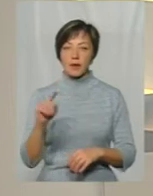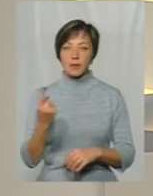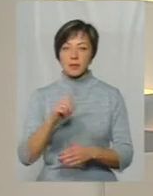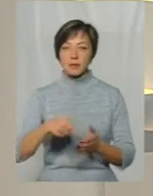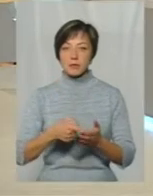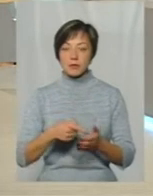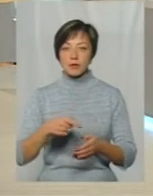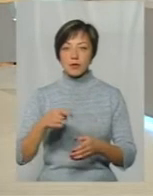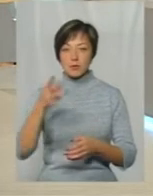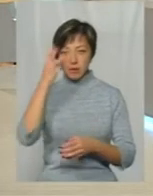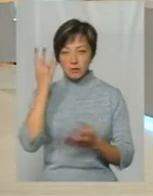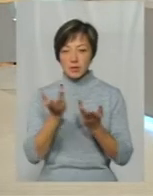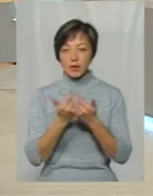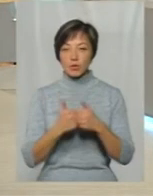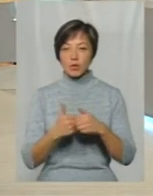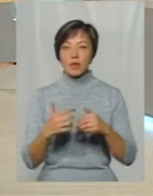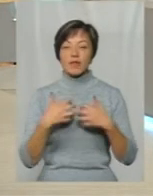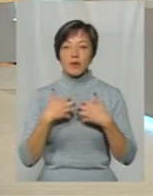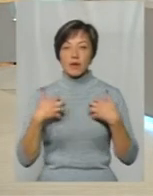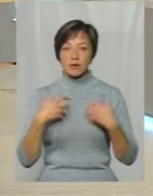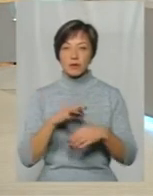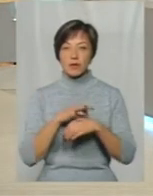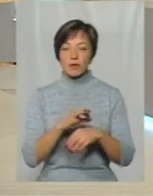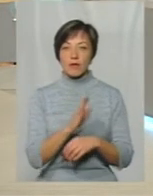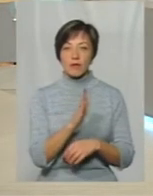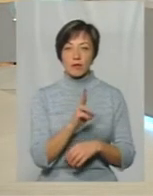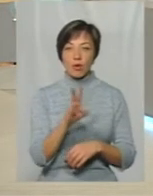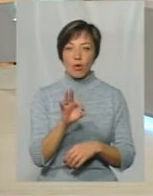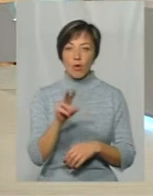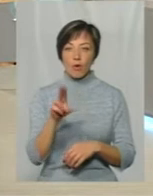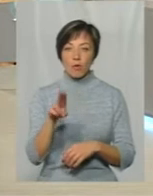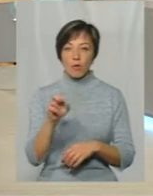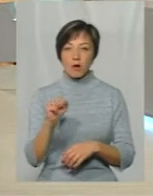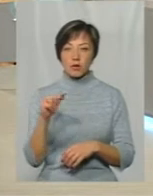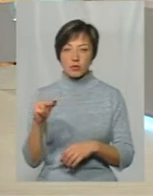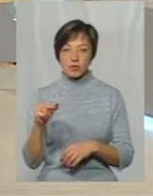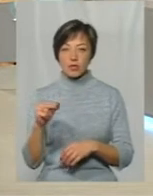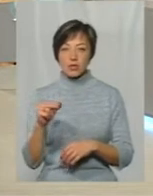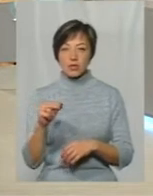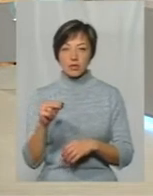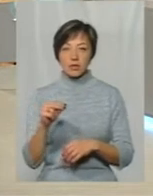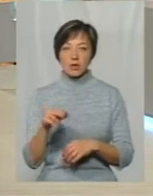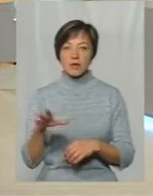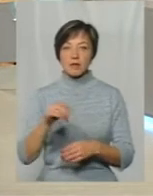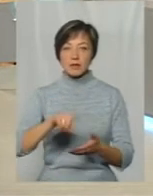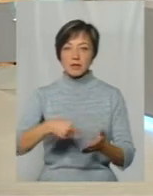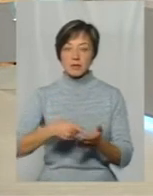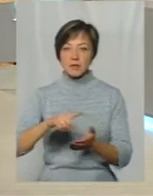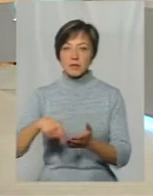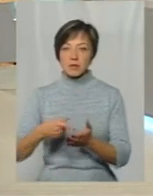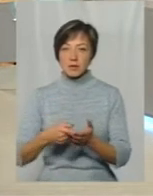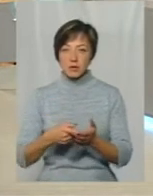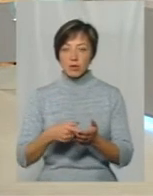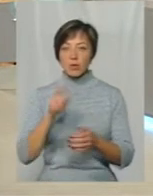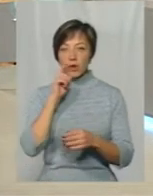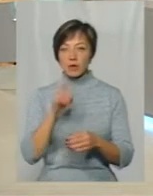місту провести, це підрахунок тварин Підрахунок тварин проводить Віктор Копач, це дуже відомий метод і майже всі міста України його провели Наразі говорити